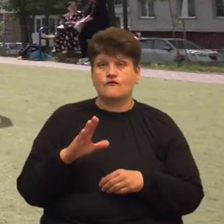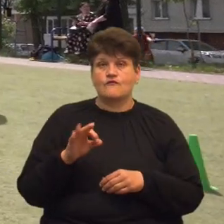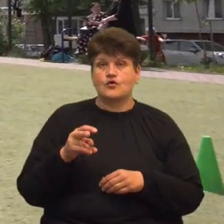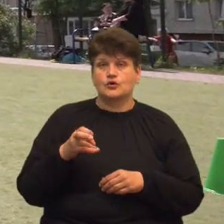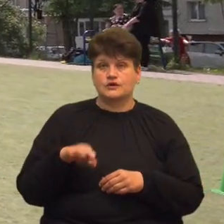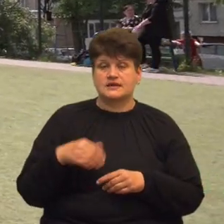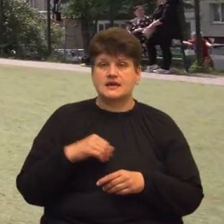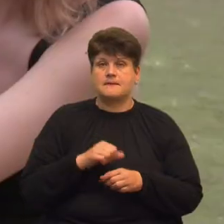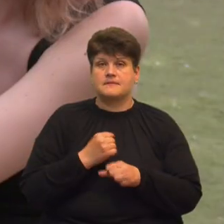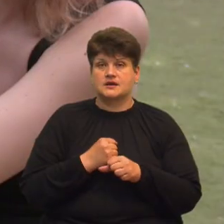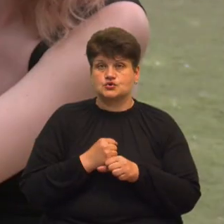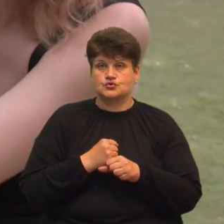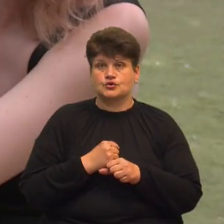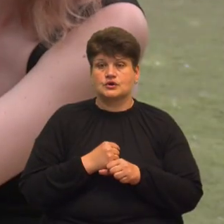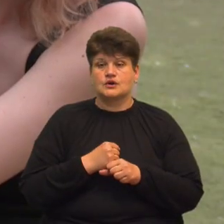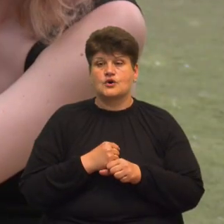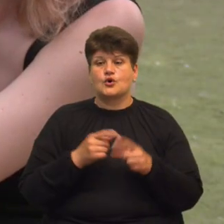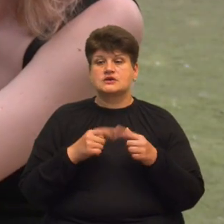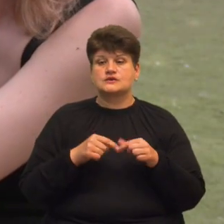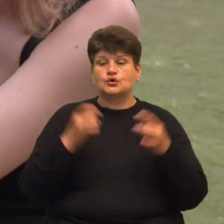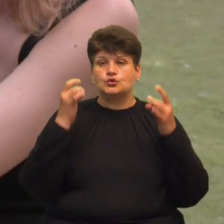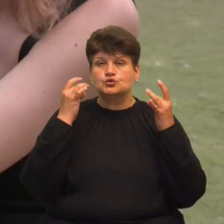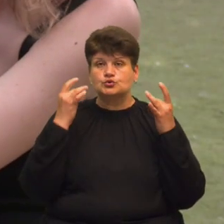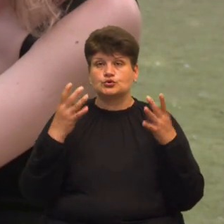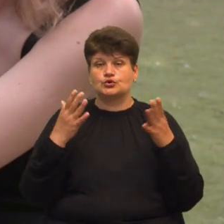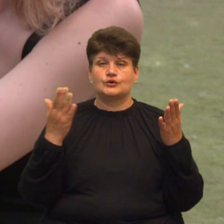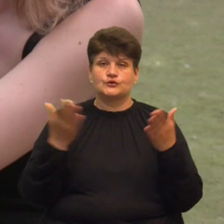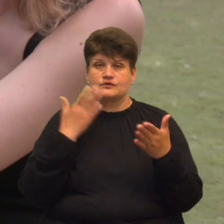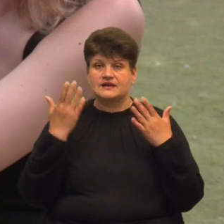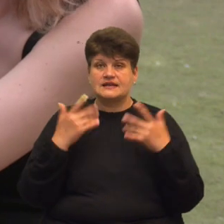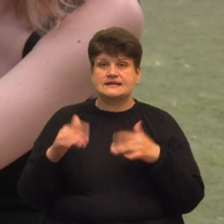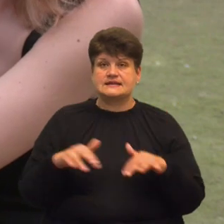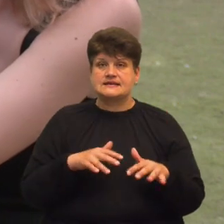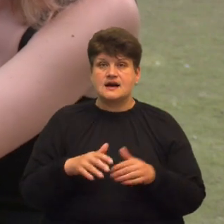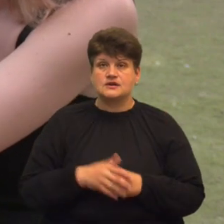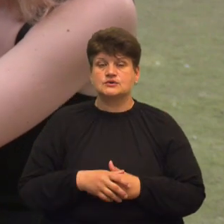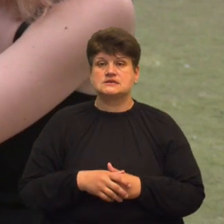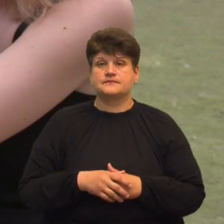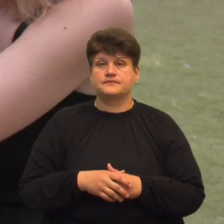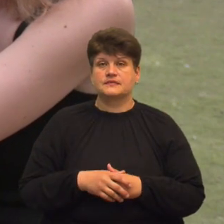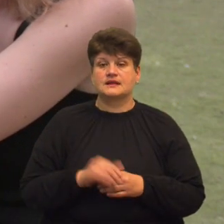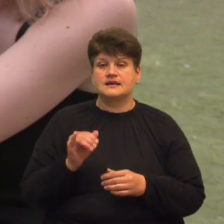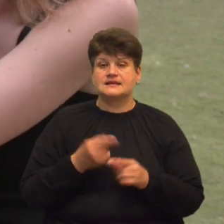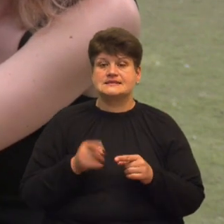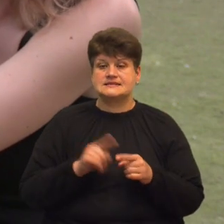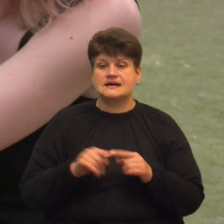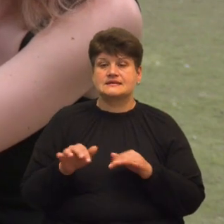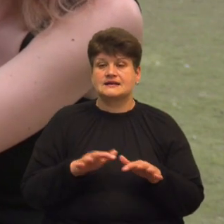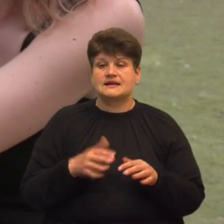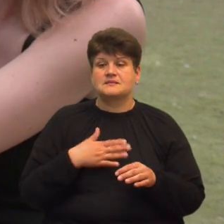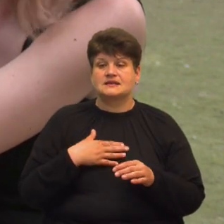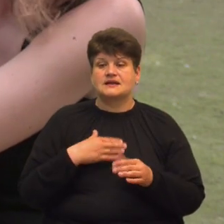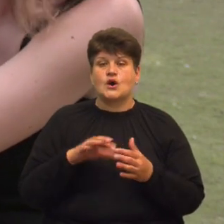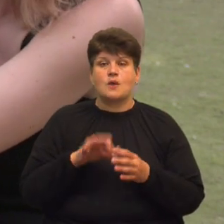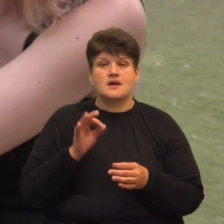сама працюю організатором культурно-дозвілівої діяльності в Тернопільському обласному центрі комплексної реабілітації. Ця діяльність вона мене опирала